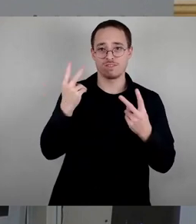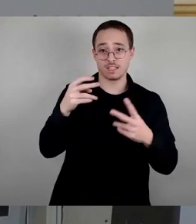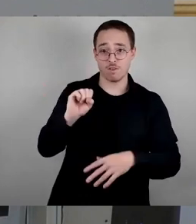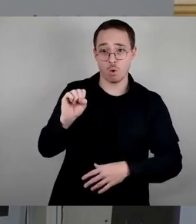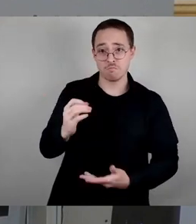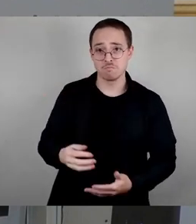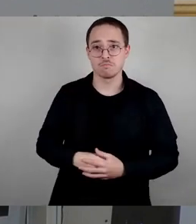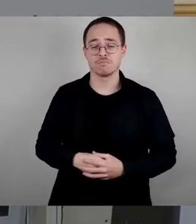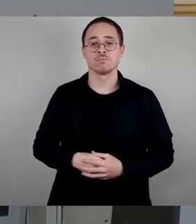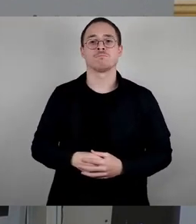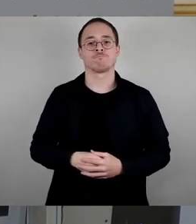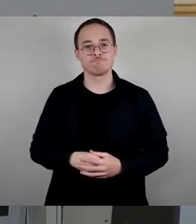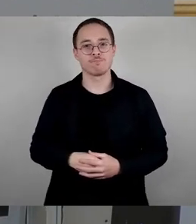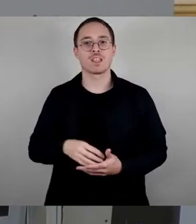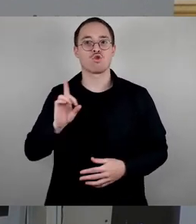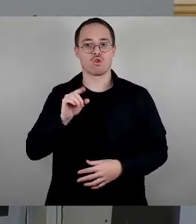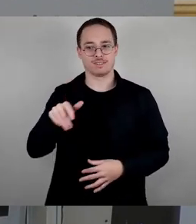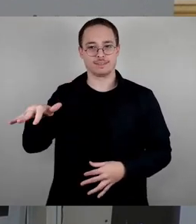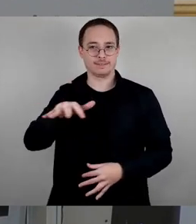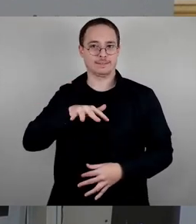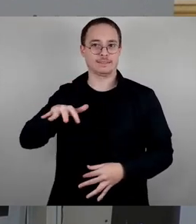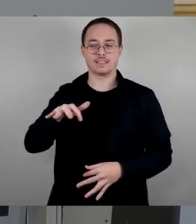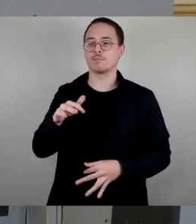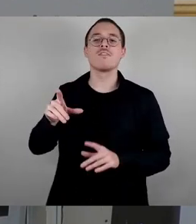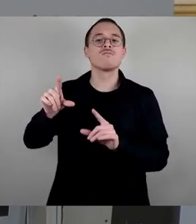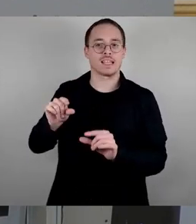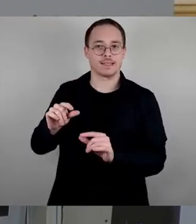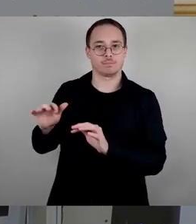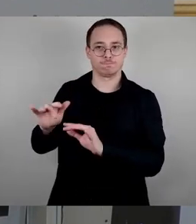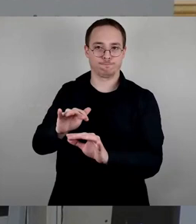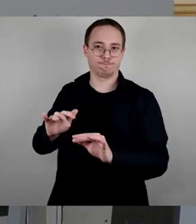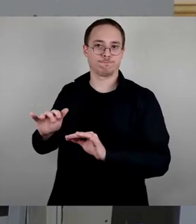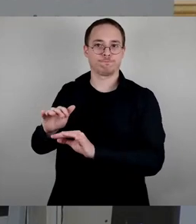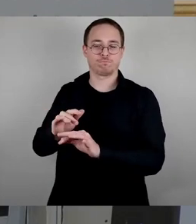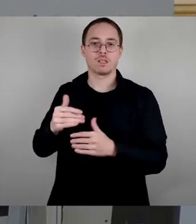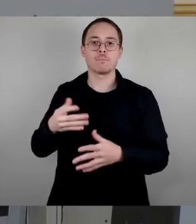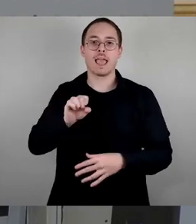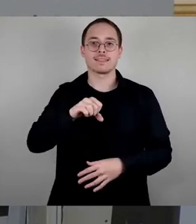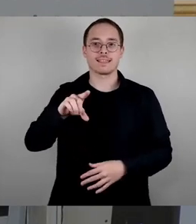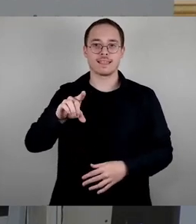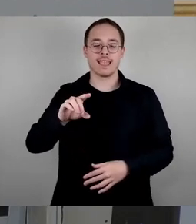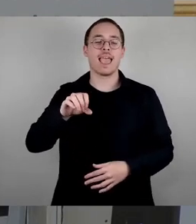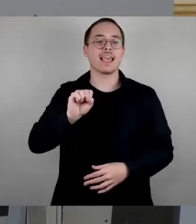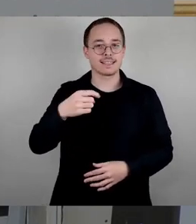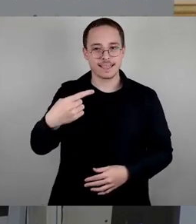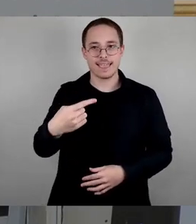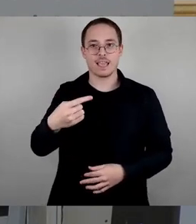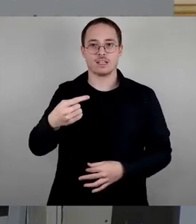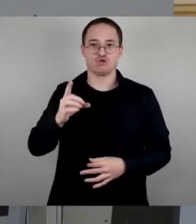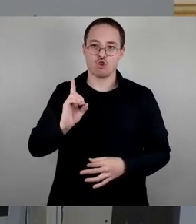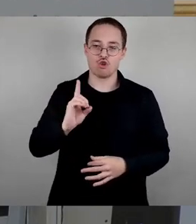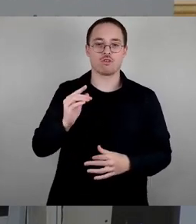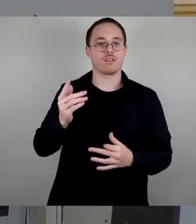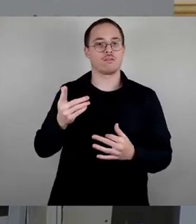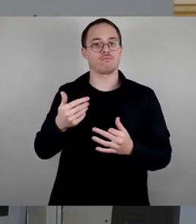naja, in Dölchen ist nicht ganz so viel los. Es gibt die SG Dölchen, es gibt eine Bushaltestelle und eine Schule und das Bad ist wirklich wichtig.